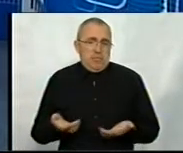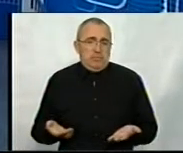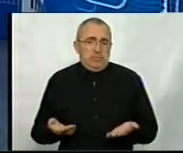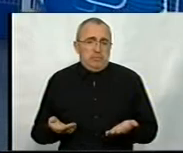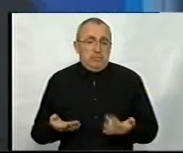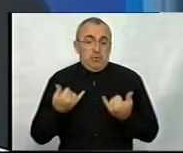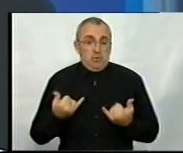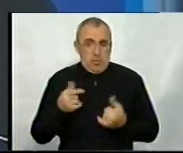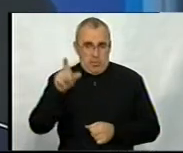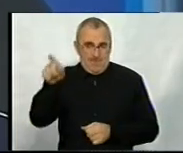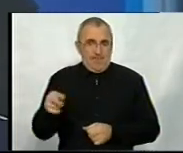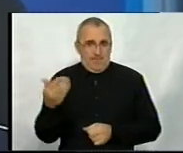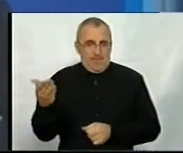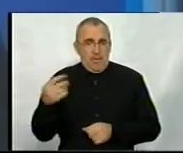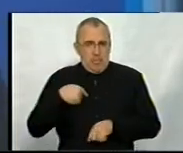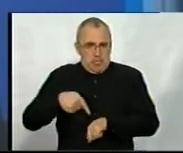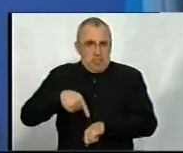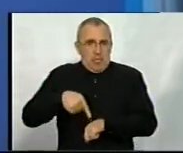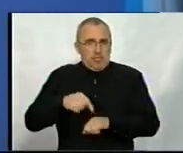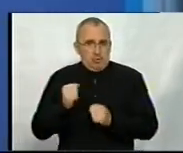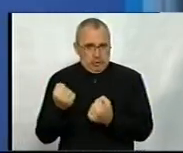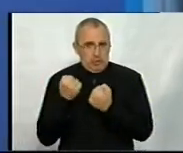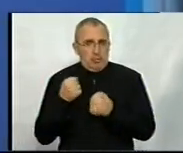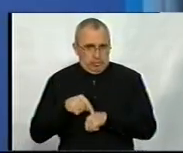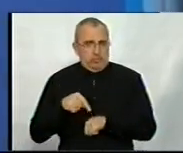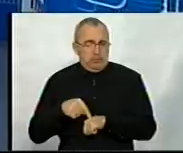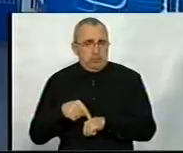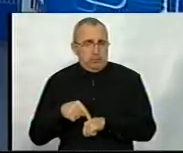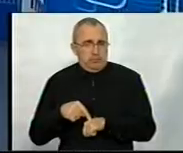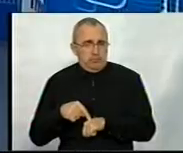На сегодня вы почуваете себя захищеною?